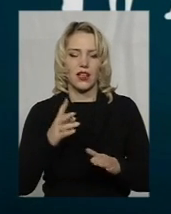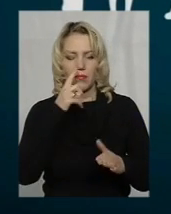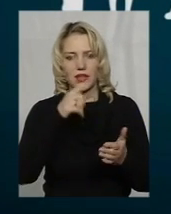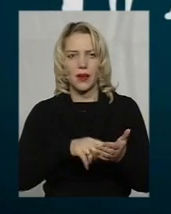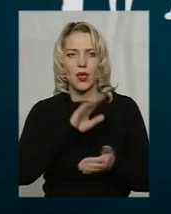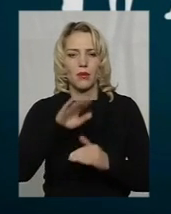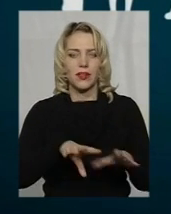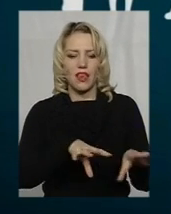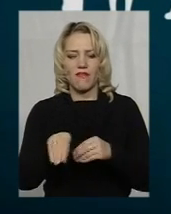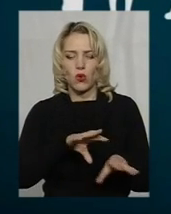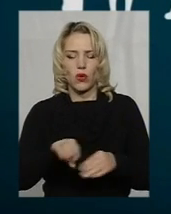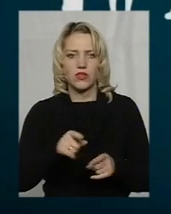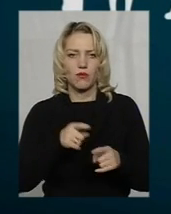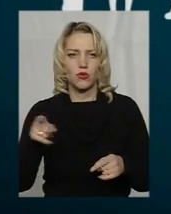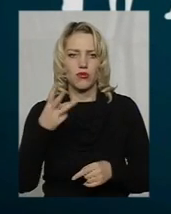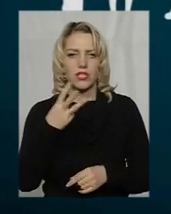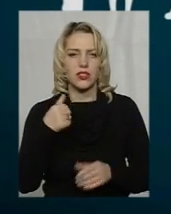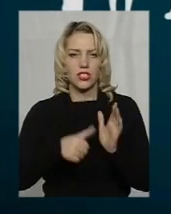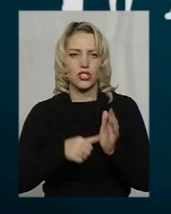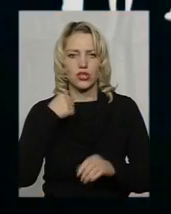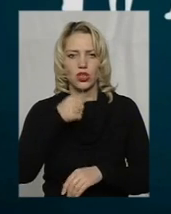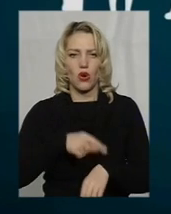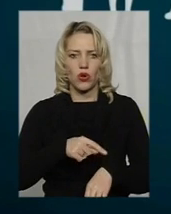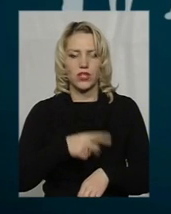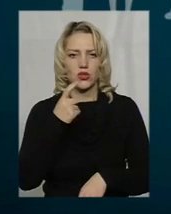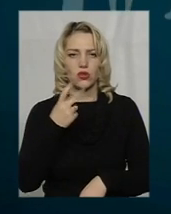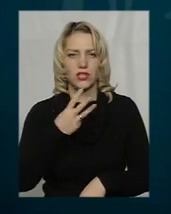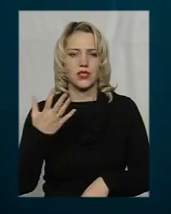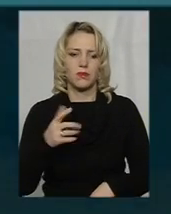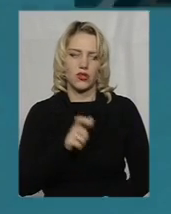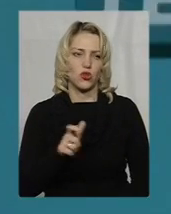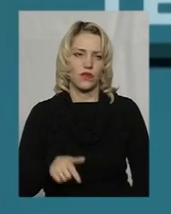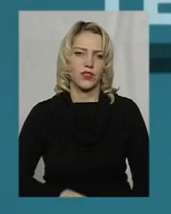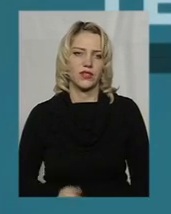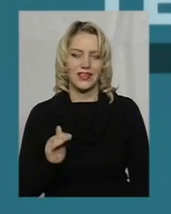евакуації впродовж 36 годин, становить 135 тисяч чоловік.